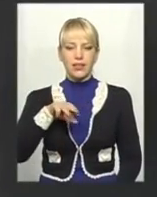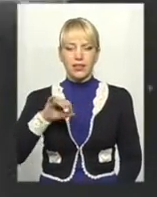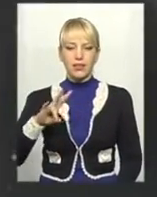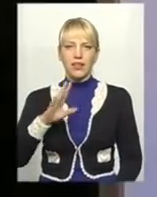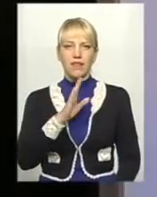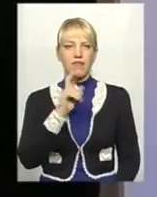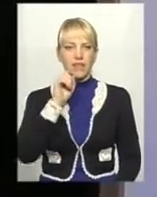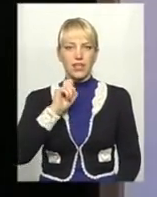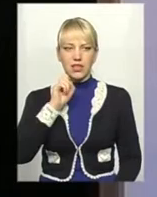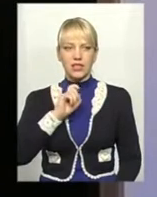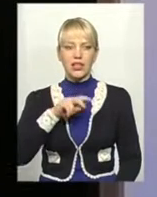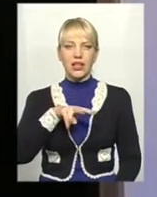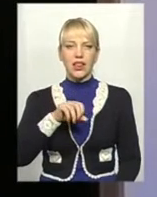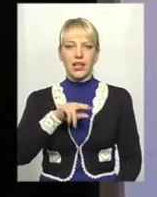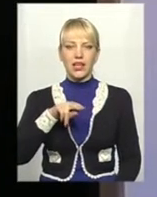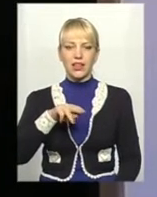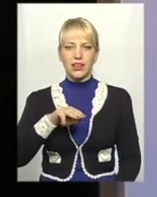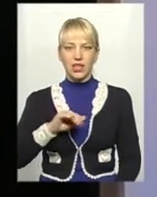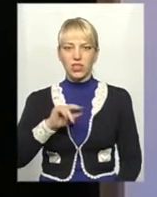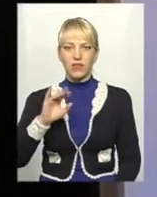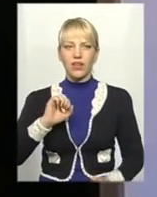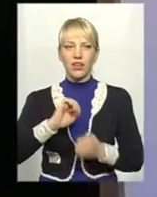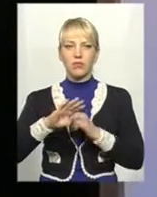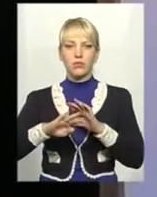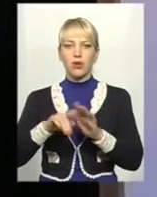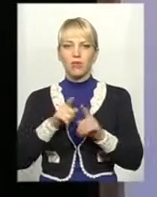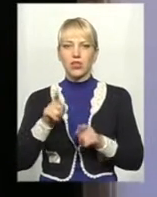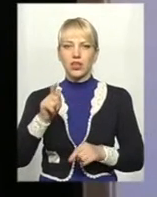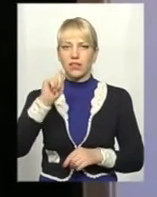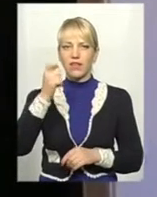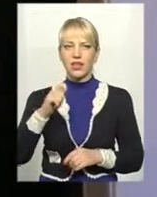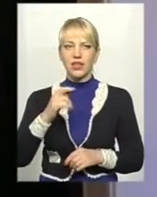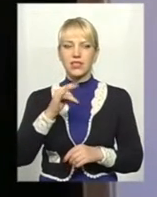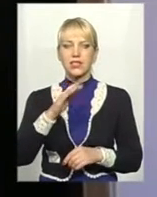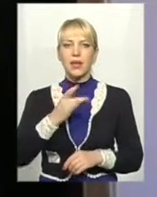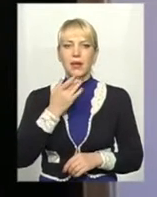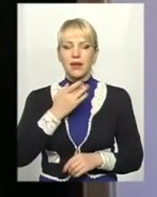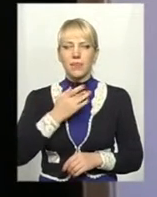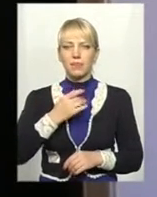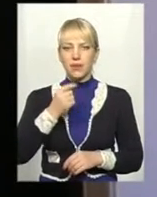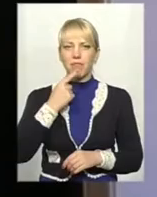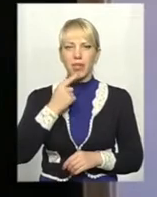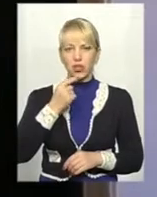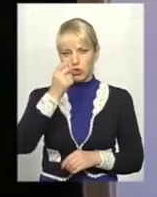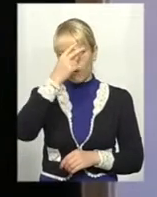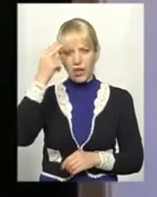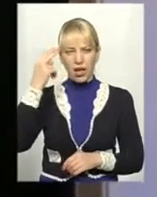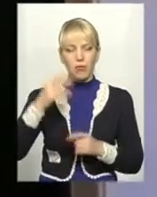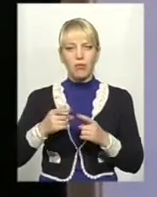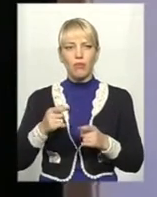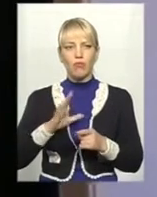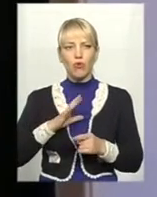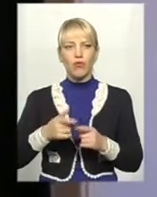Летичівському та Кам'янець-Подільському. Під час війни з більшовиками був командувачем повстанських загонів і організацій Правобережної